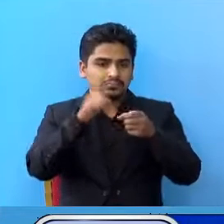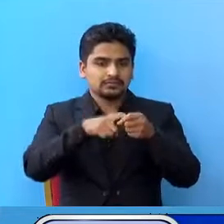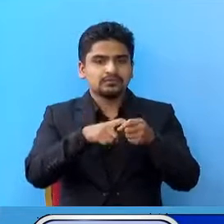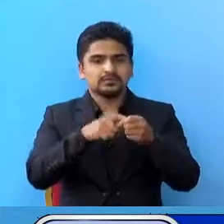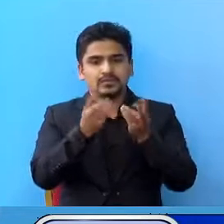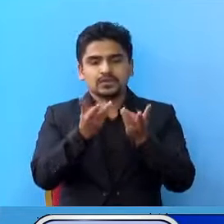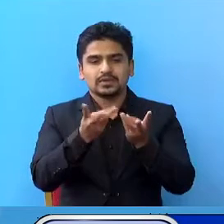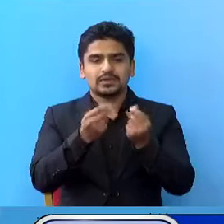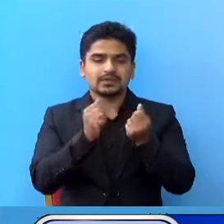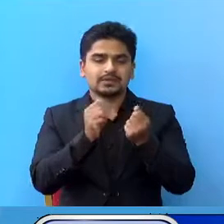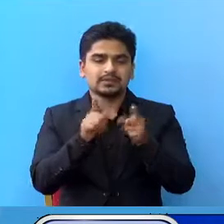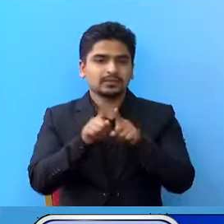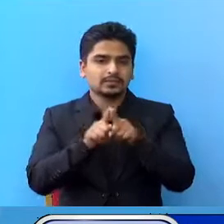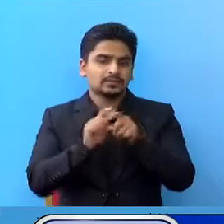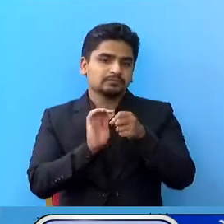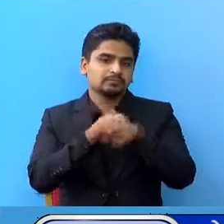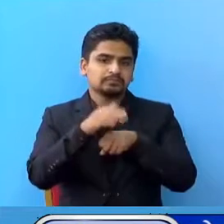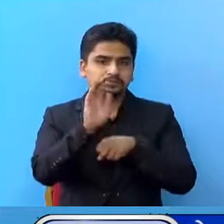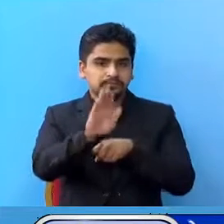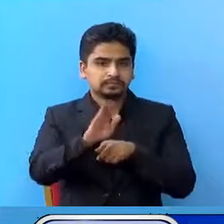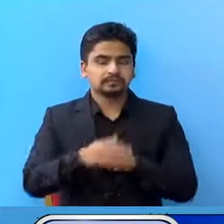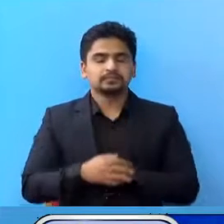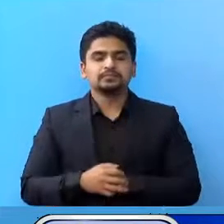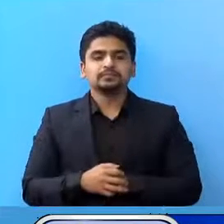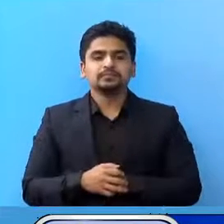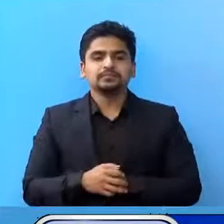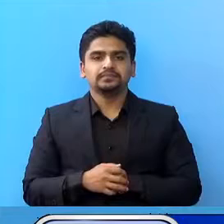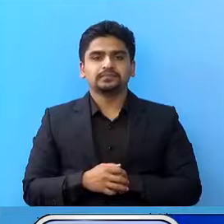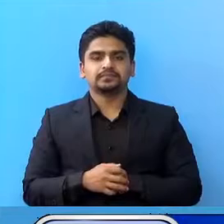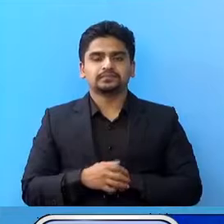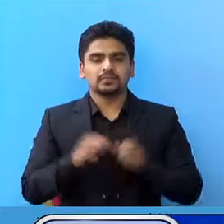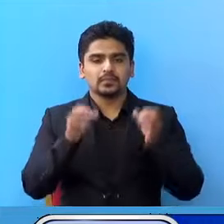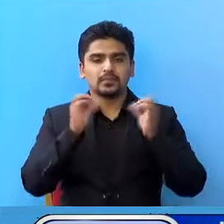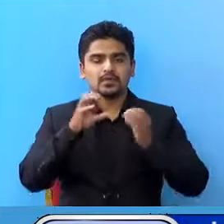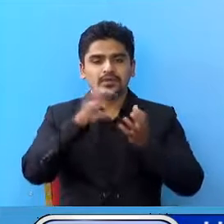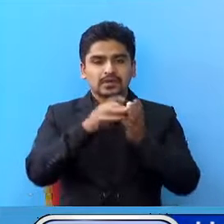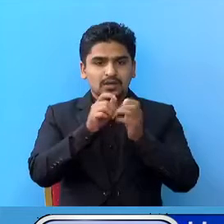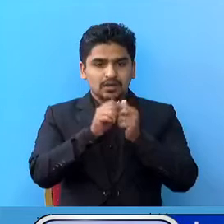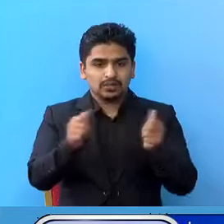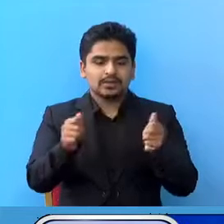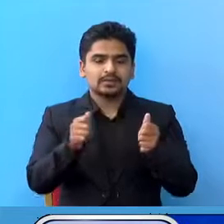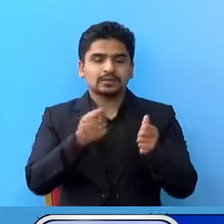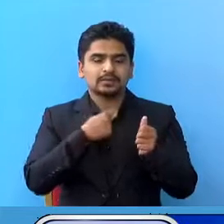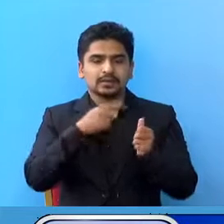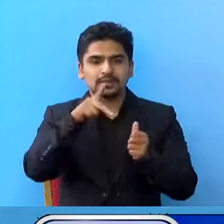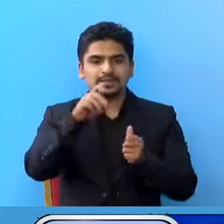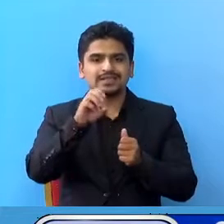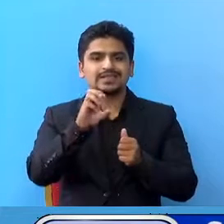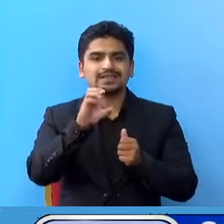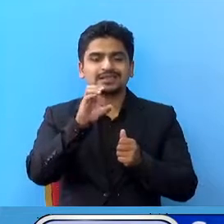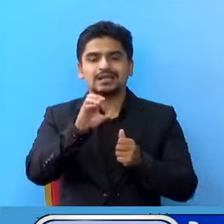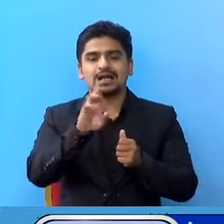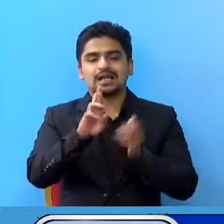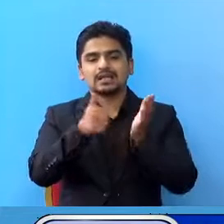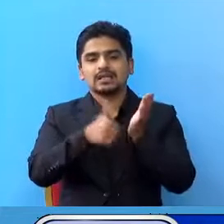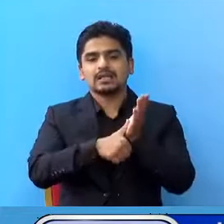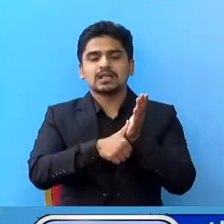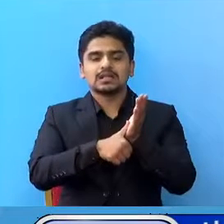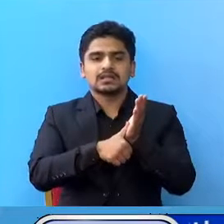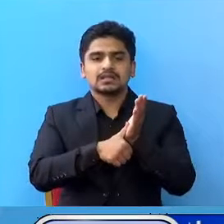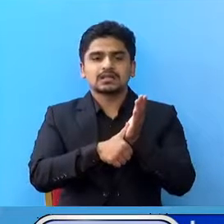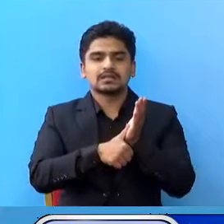संख्या पनी उल्लेख्या छा, प्रयोक साला अंशार मा रियल टाइम PCR जाज को